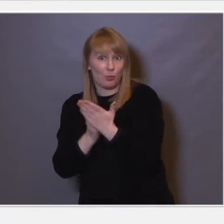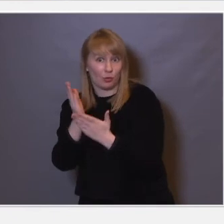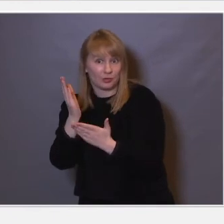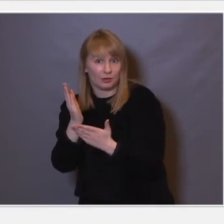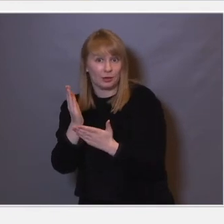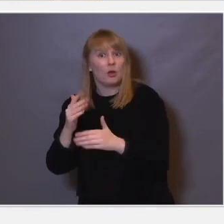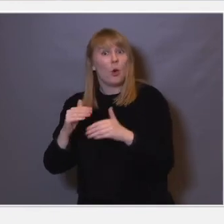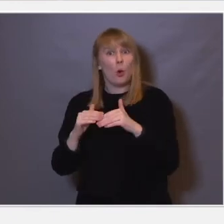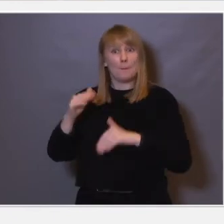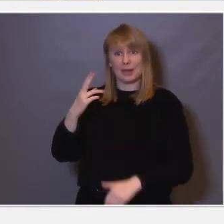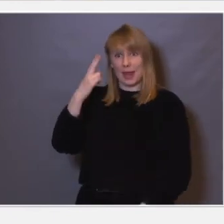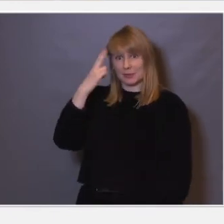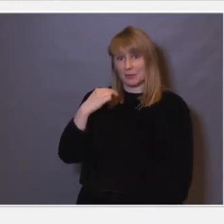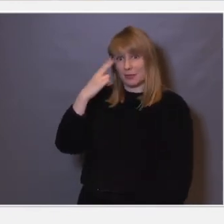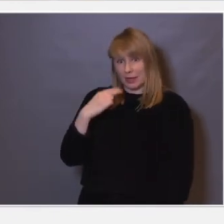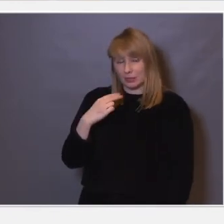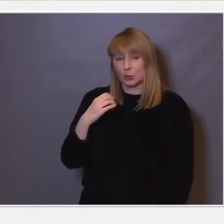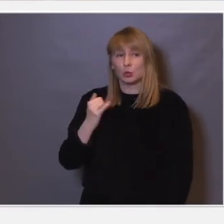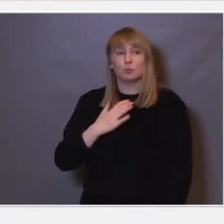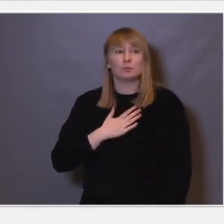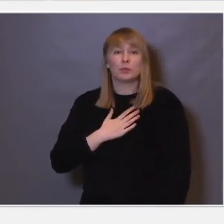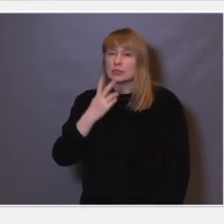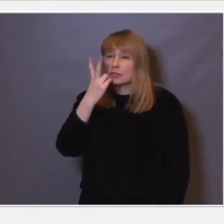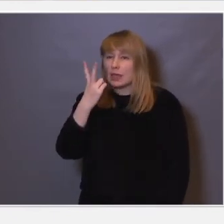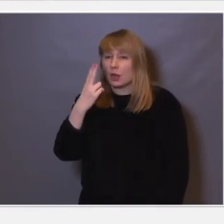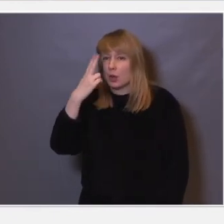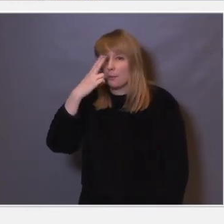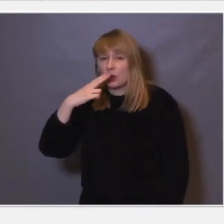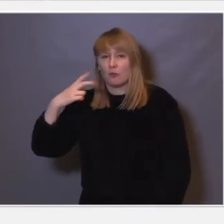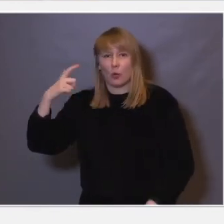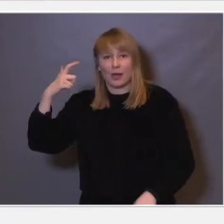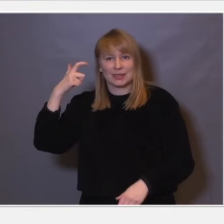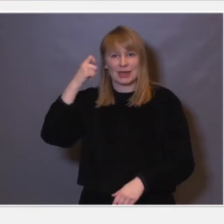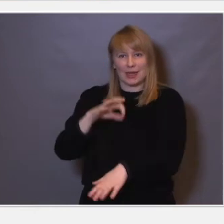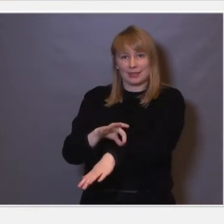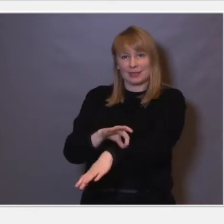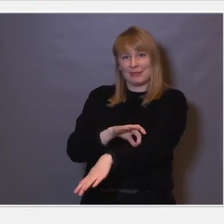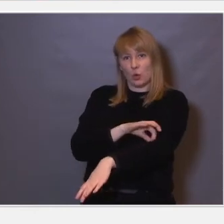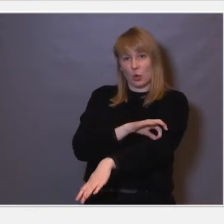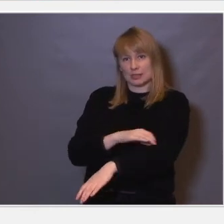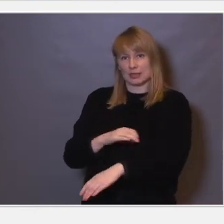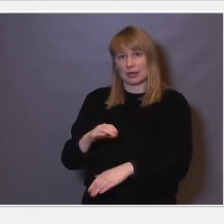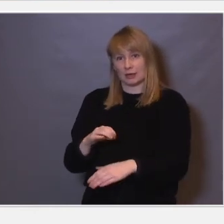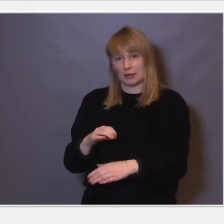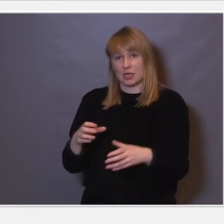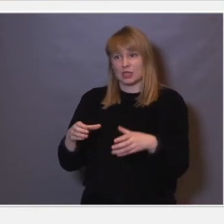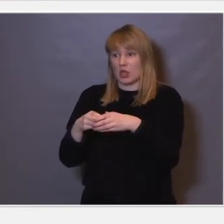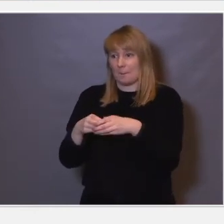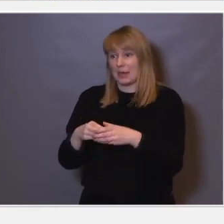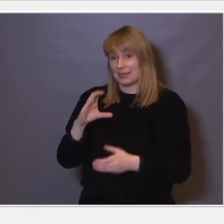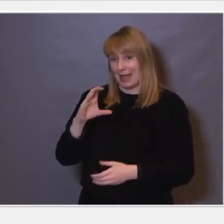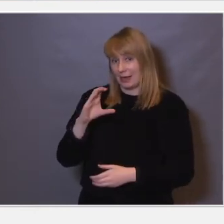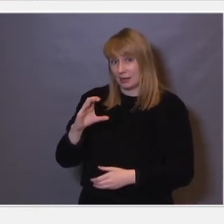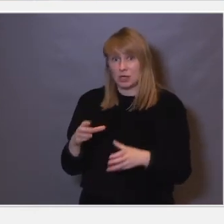eksperimentelt er at man prøver å se og injisere nevronale stamceller. Og stamceller er jo sånn at